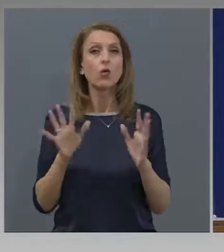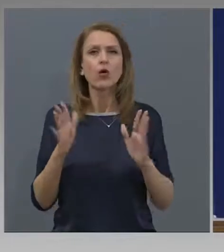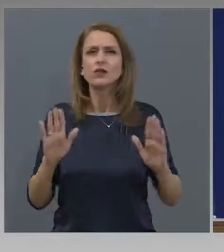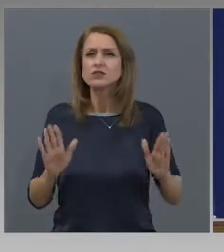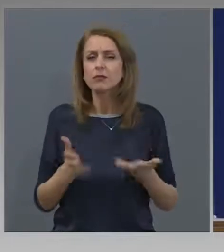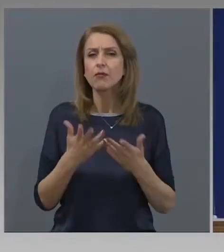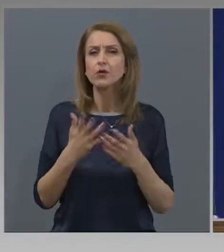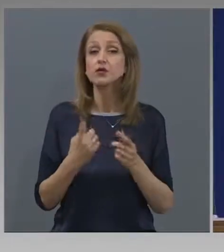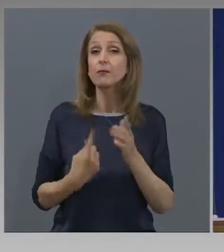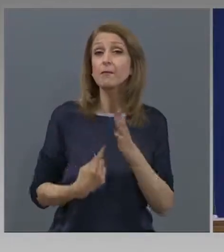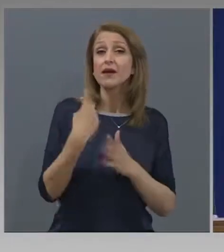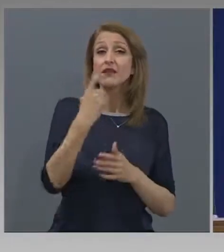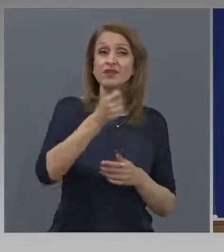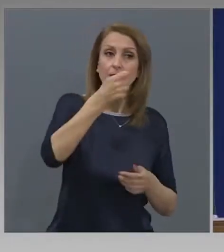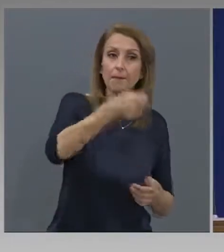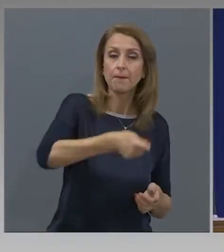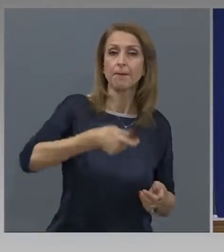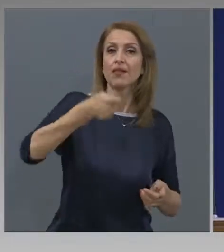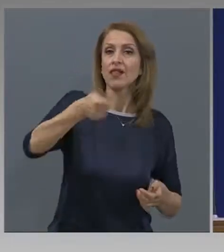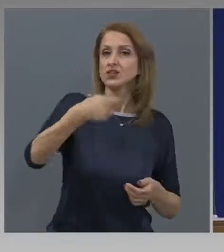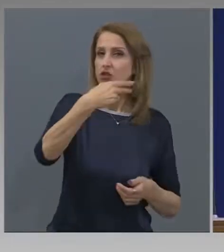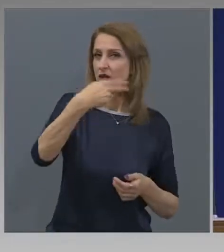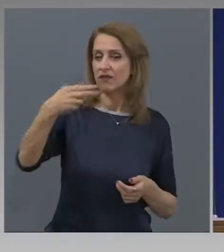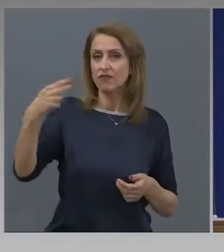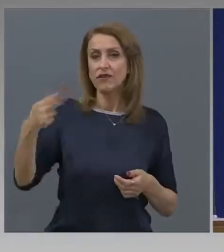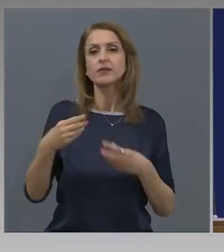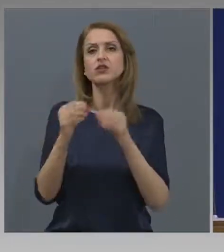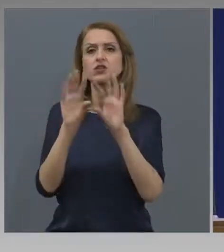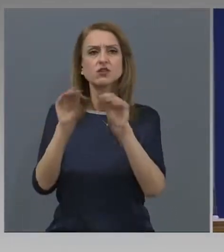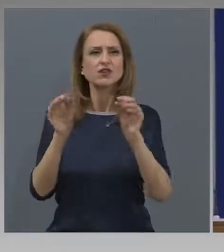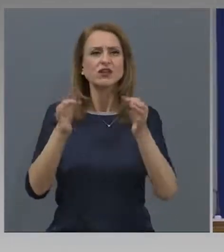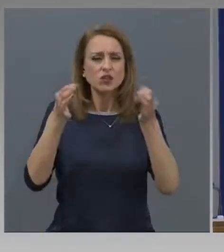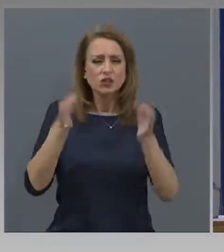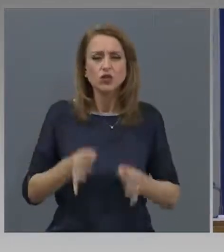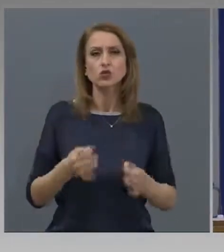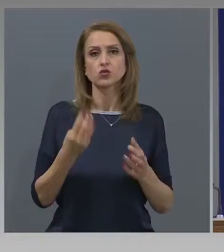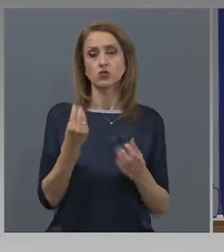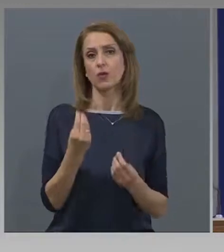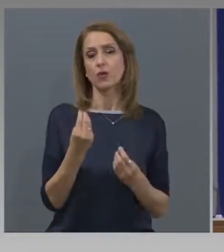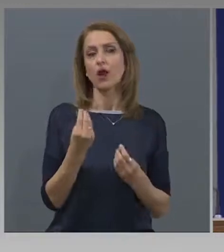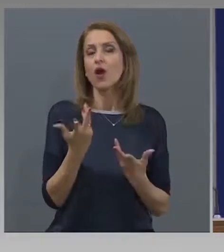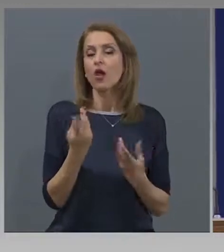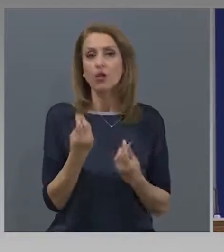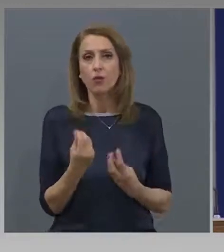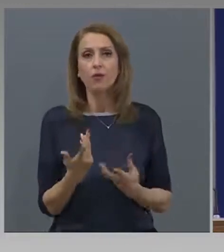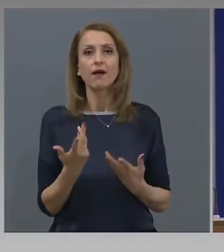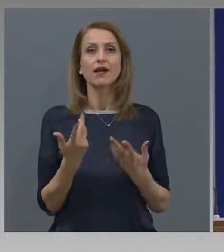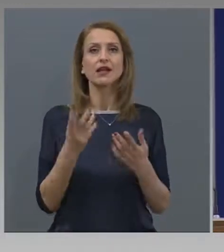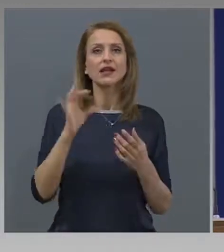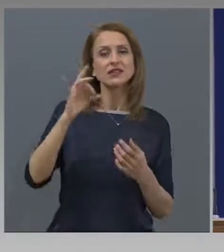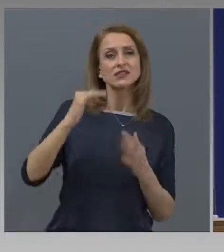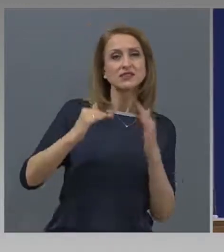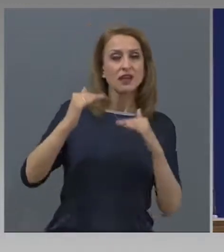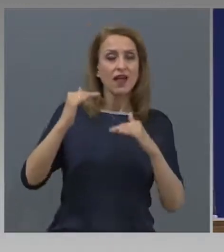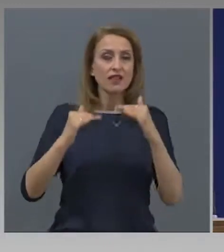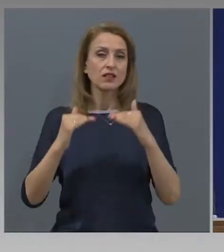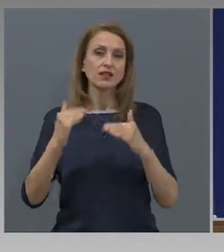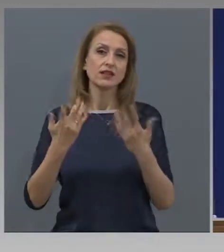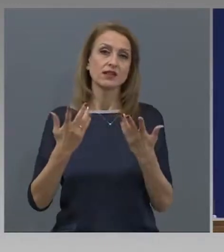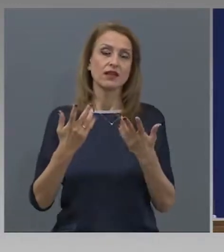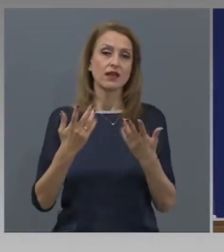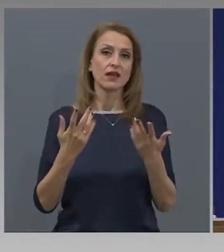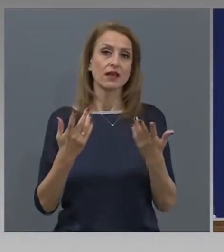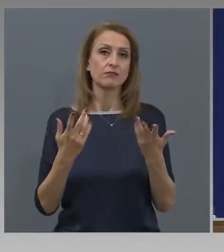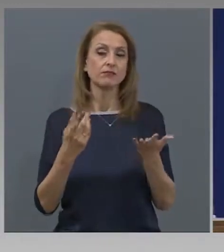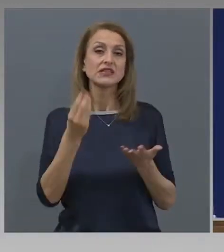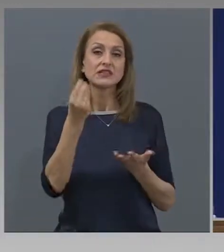плащания, ще мога да ви дам и конкретна информация по отношение на сумите, които се изплащат и на средните